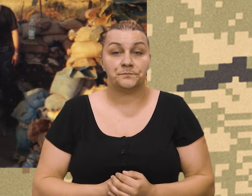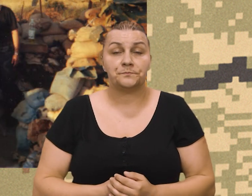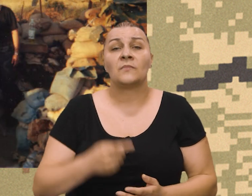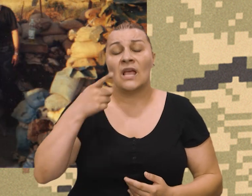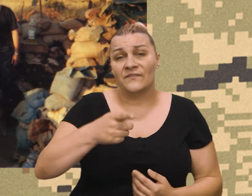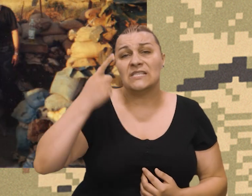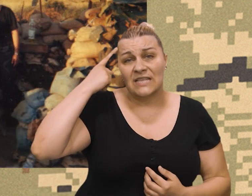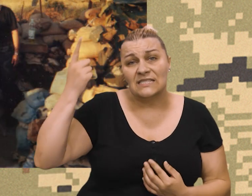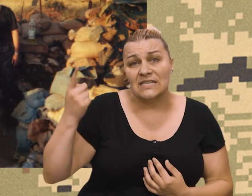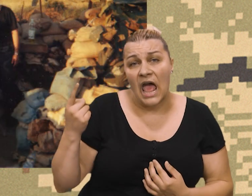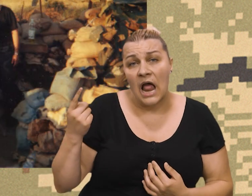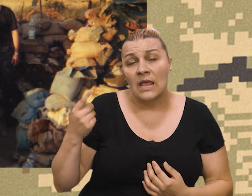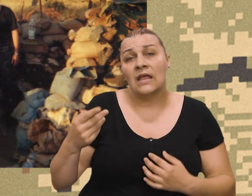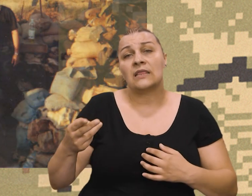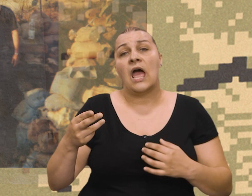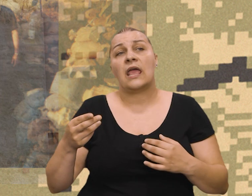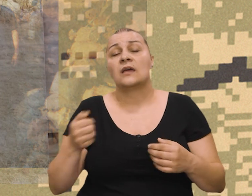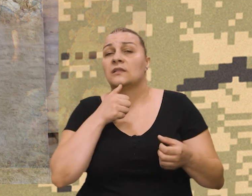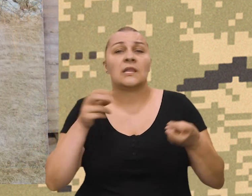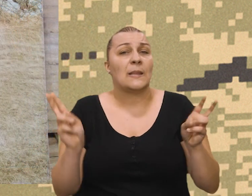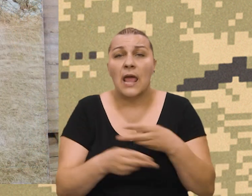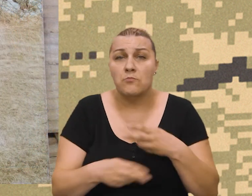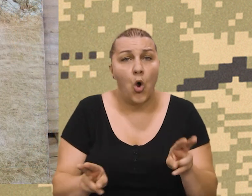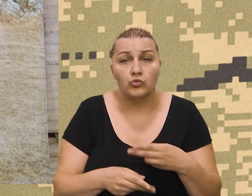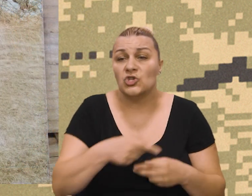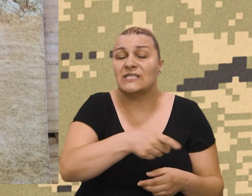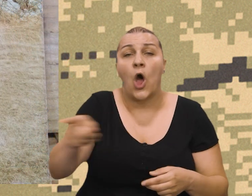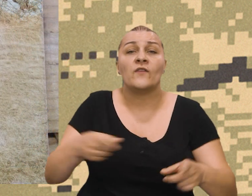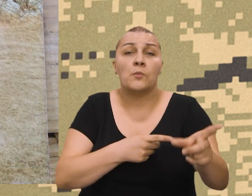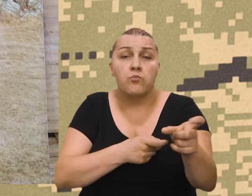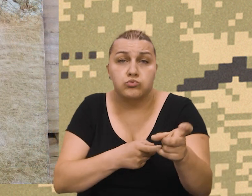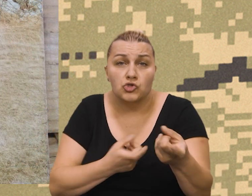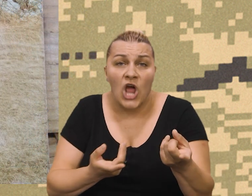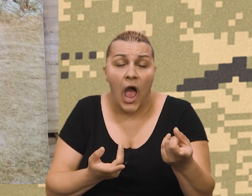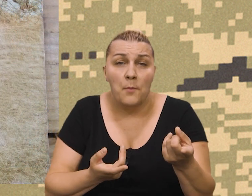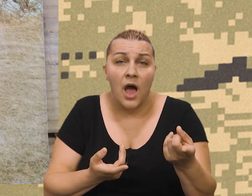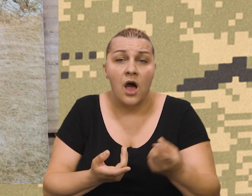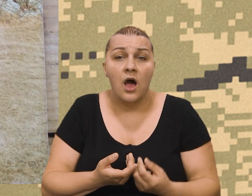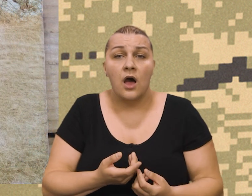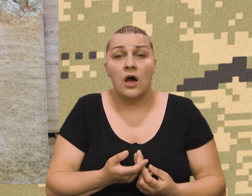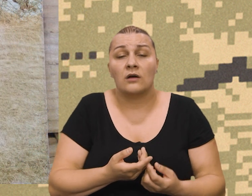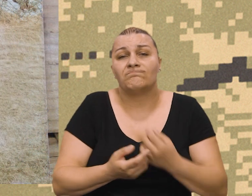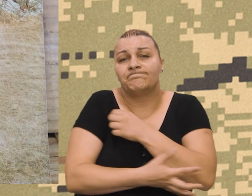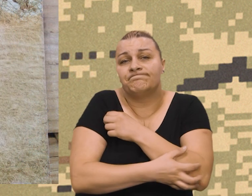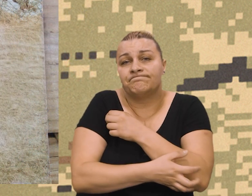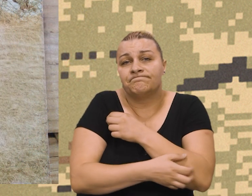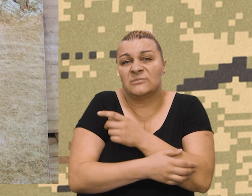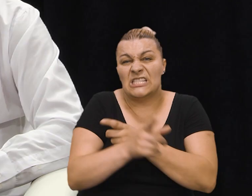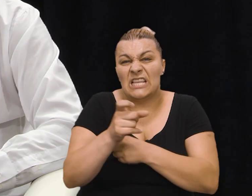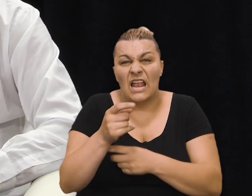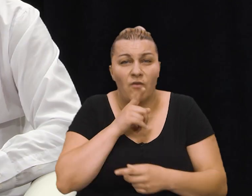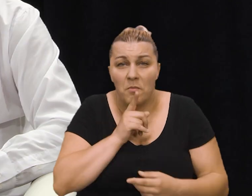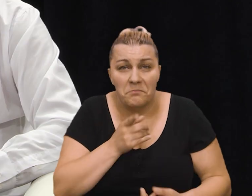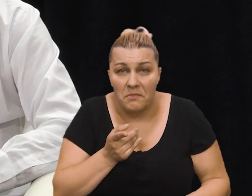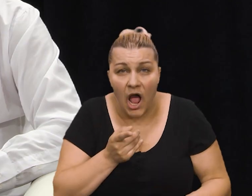Pukovniče, znali ste i sami, ruku nasrce da je gotovo bilo pa nemoguće sa tim puškama, sa tim oskudnim